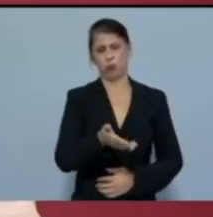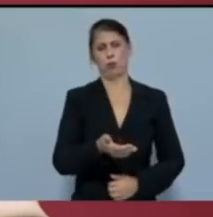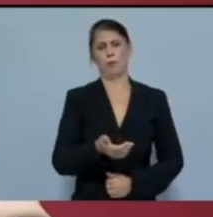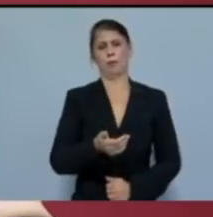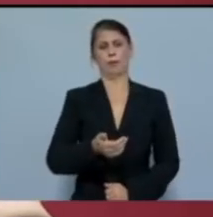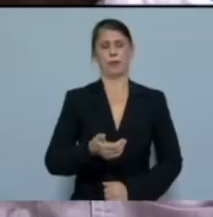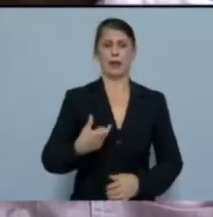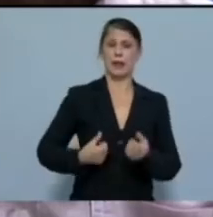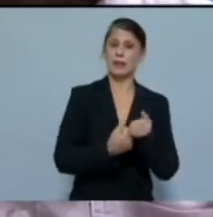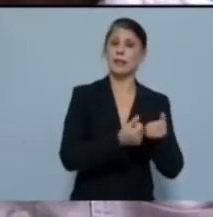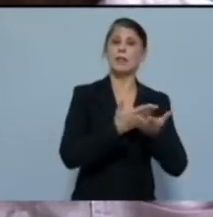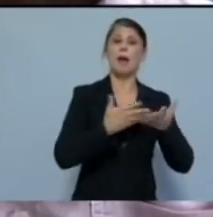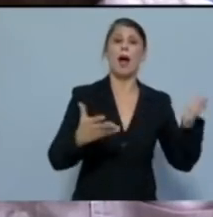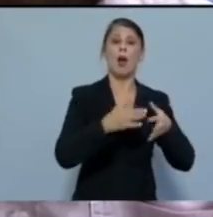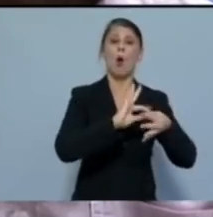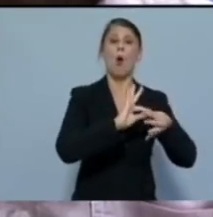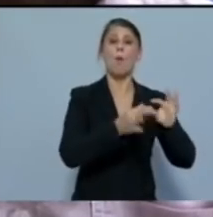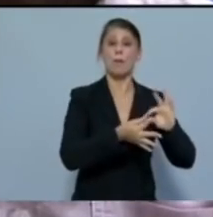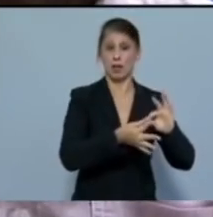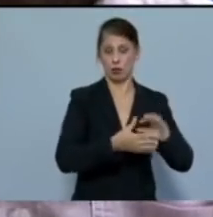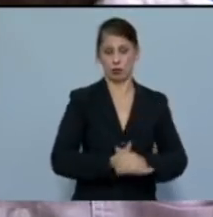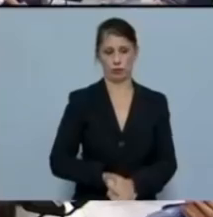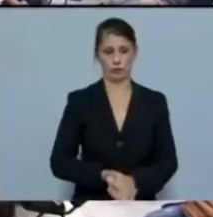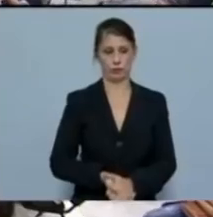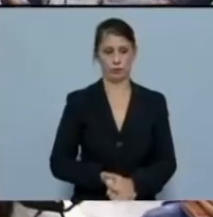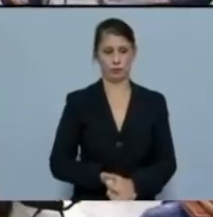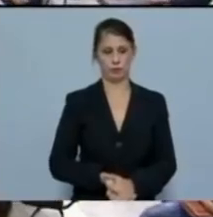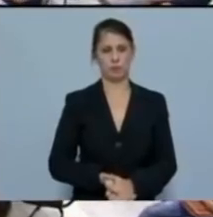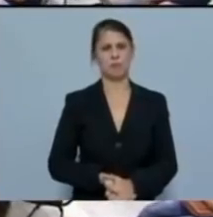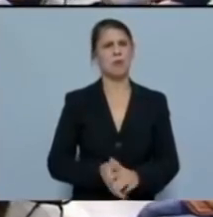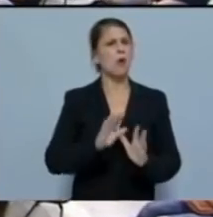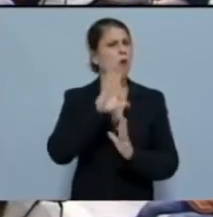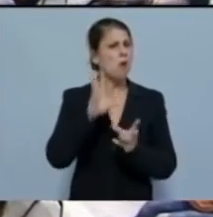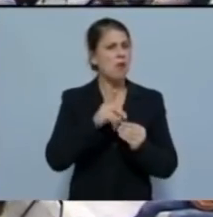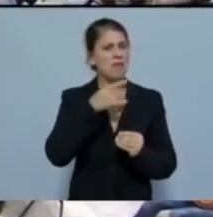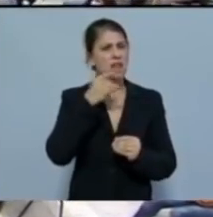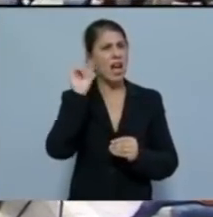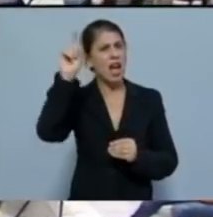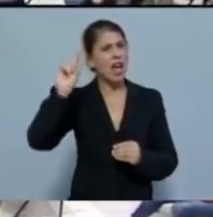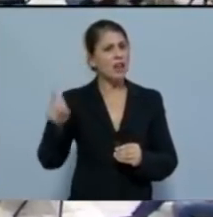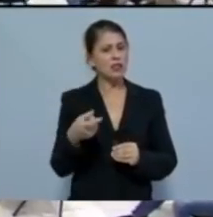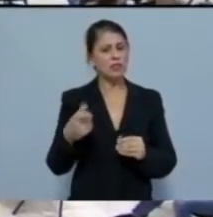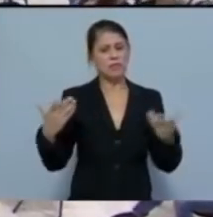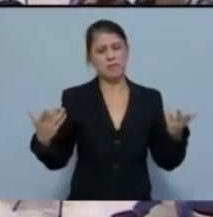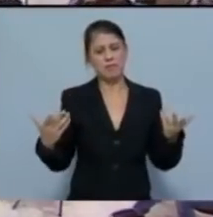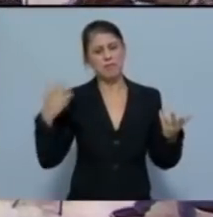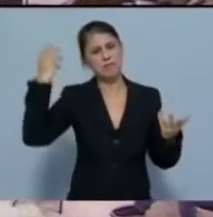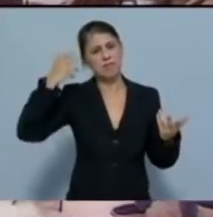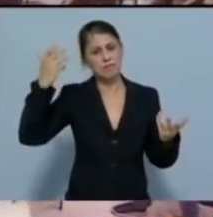μεγάλων ομίλων. Και πάλι βέβαια, ρητορικά είναι αυτά τα ερωτήματα. Το μόνιμο